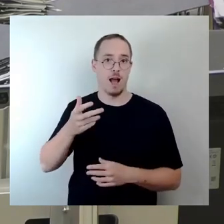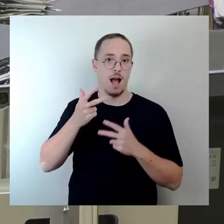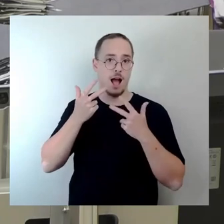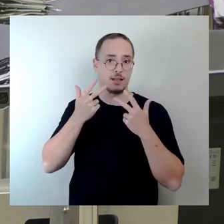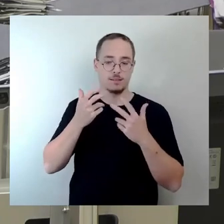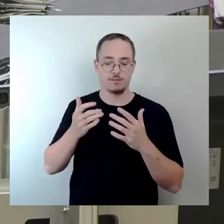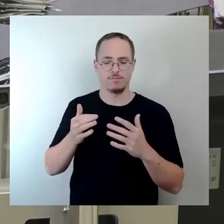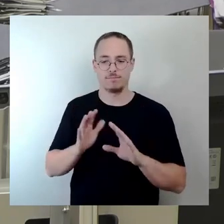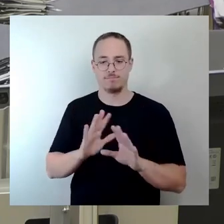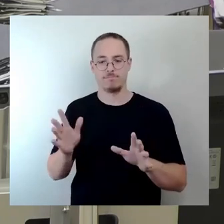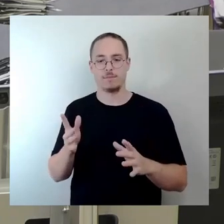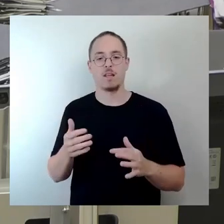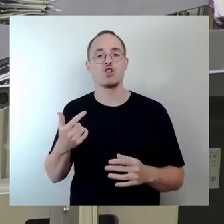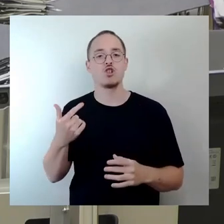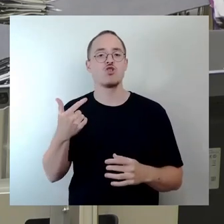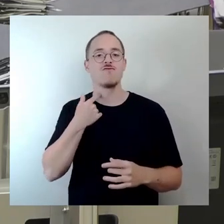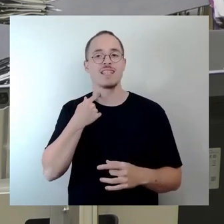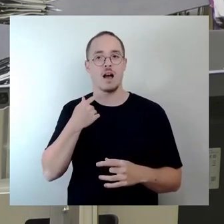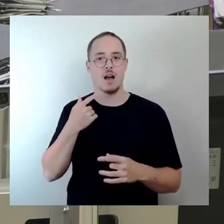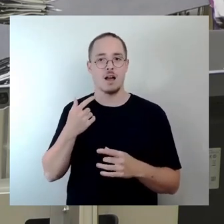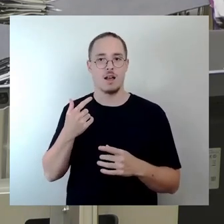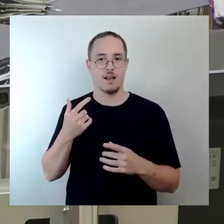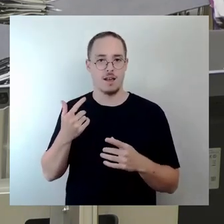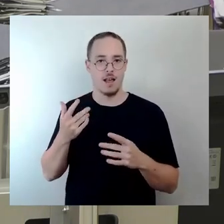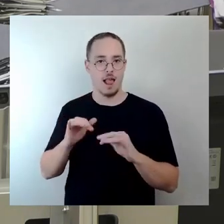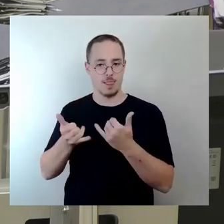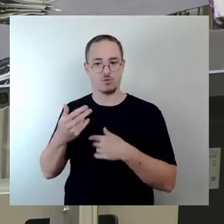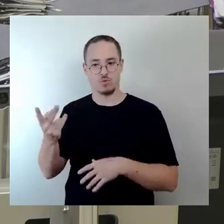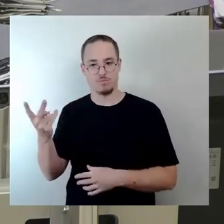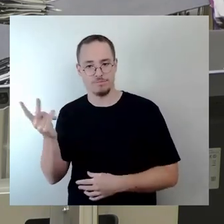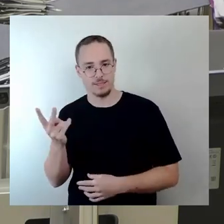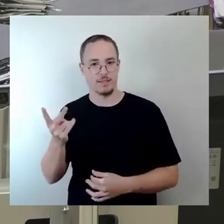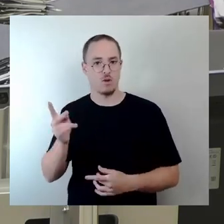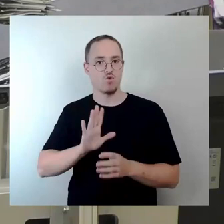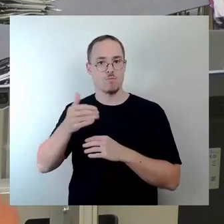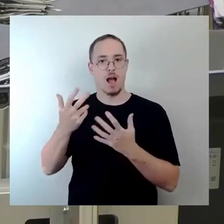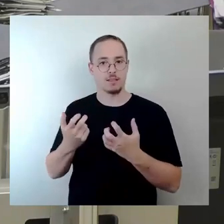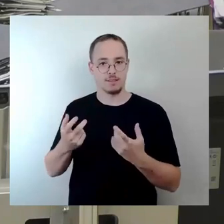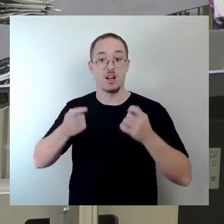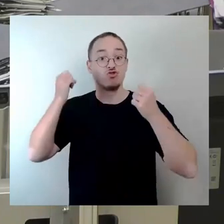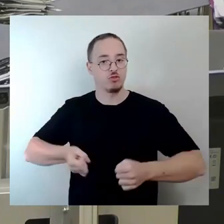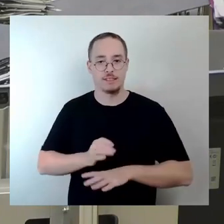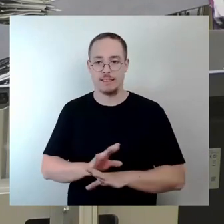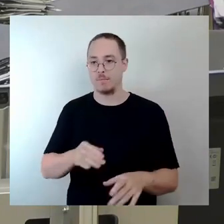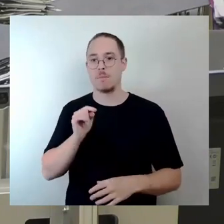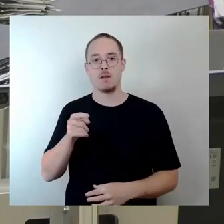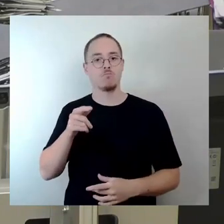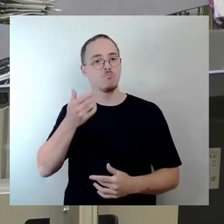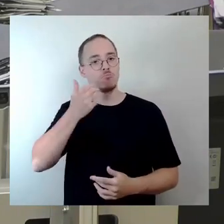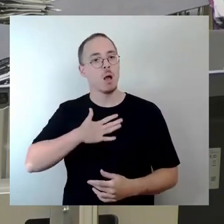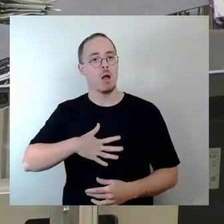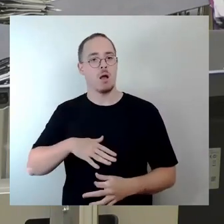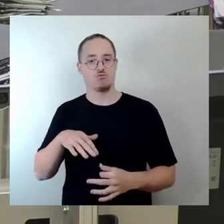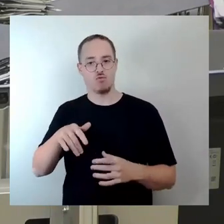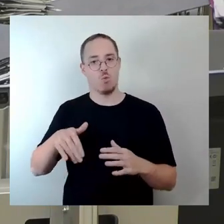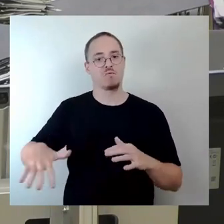aber die gehen dort gerne mal eine Runde um den Kiessee, setzen sich hin, trinken, essen die Kleinigkeit, die Leute aus Läuben gehen